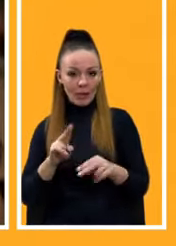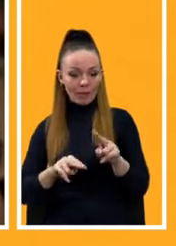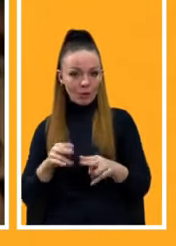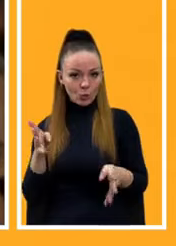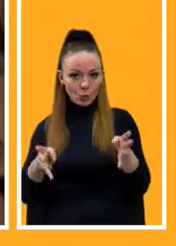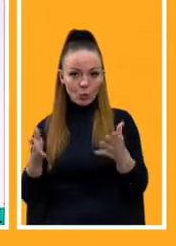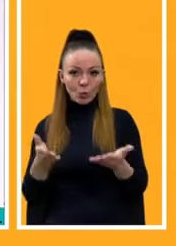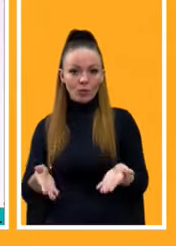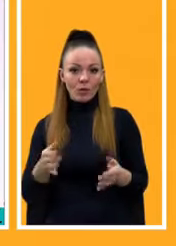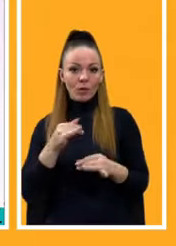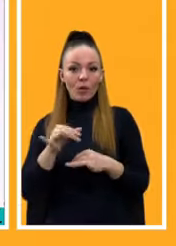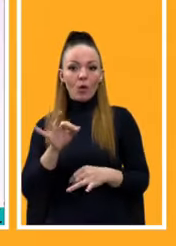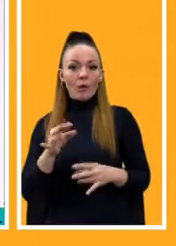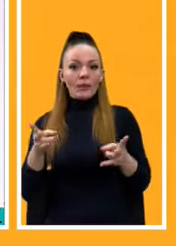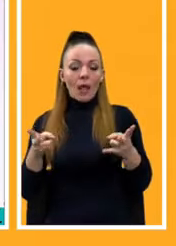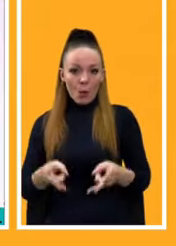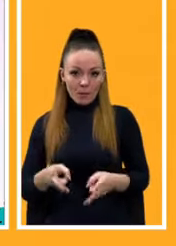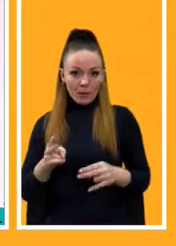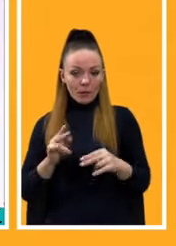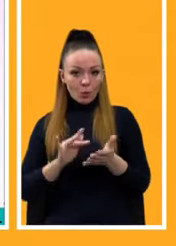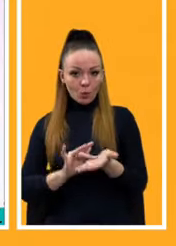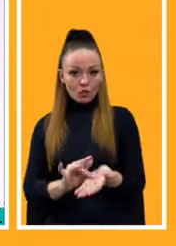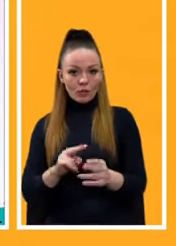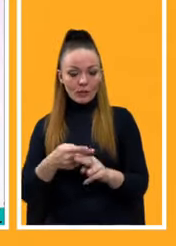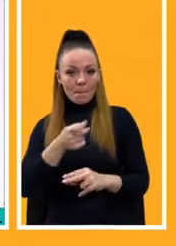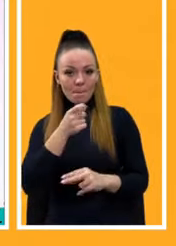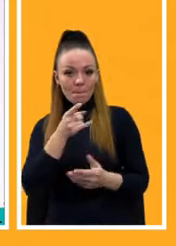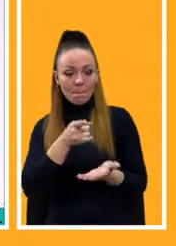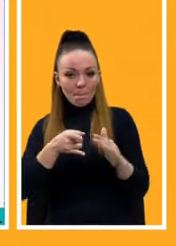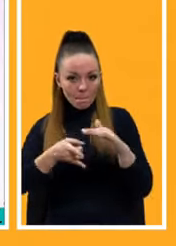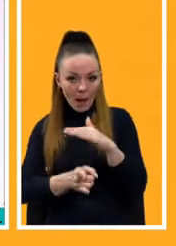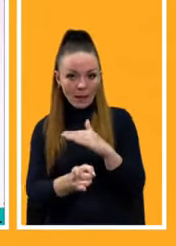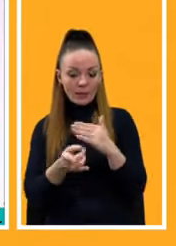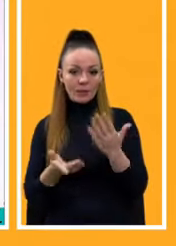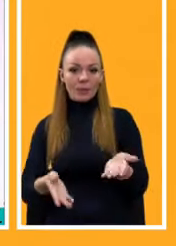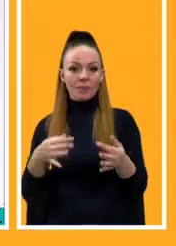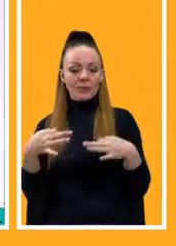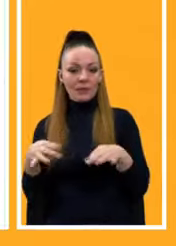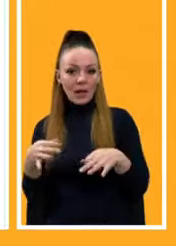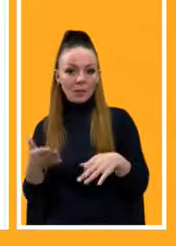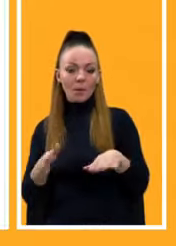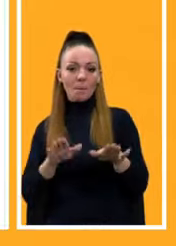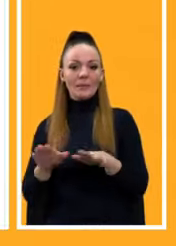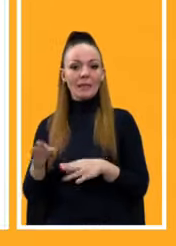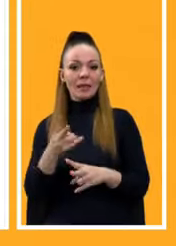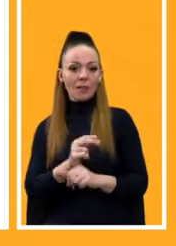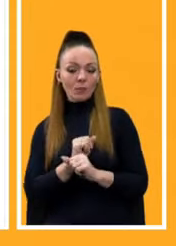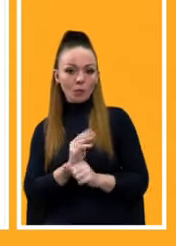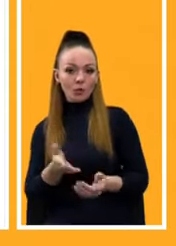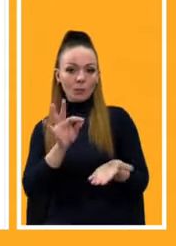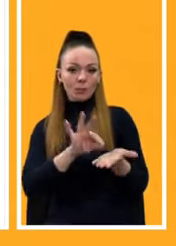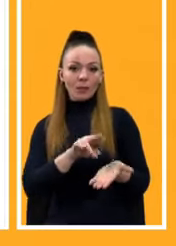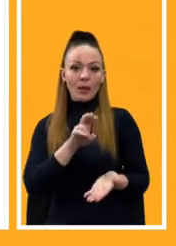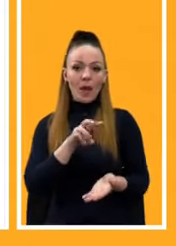Мова йде про необхіднішу туристичну інфраструктуру. Це паркінги, транспортні інфраструктури, місця для відпочинку, локації для кемпінгу,